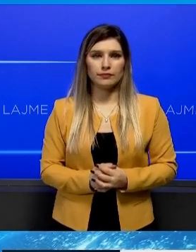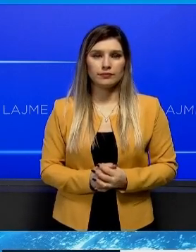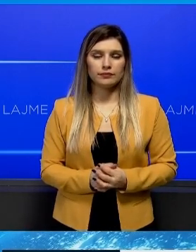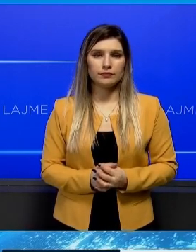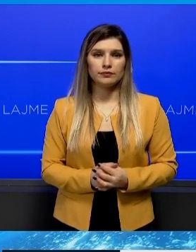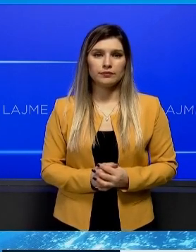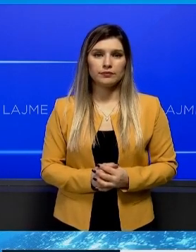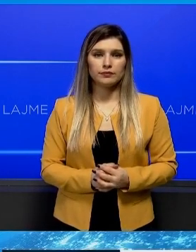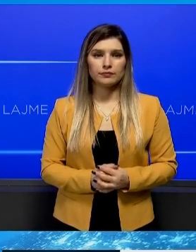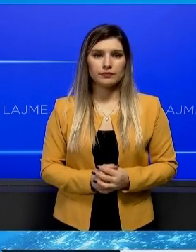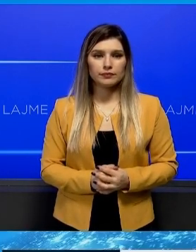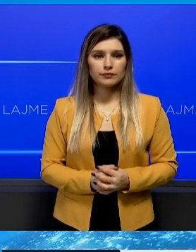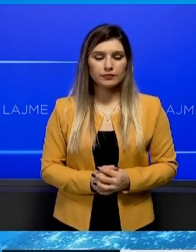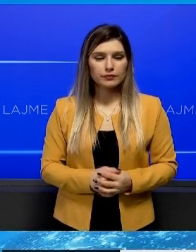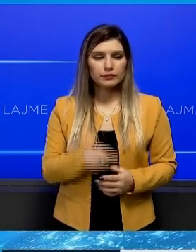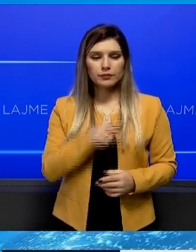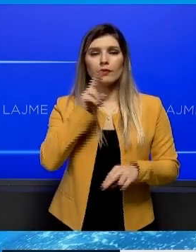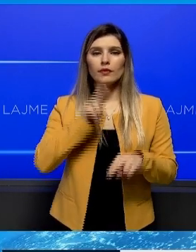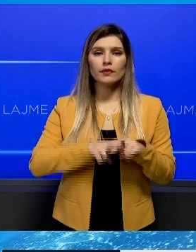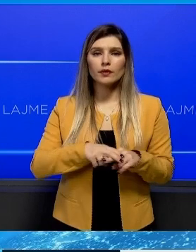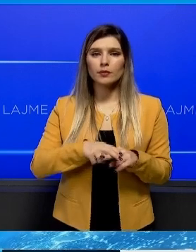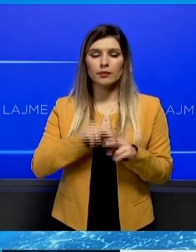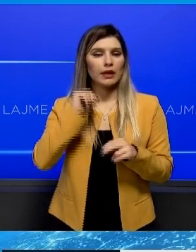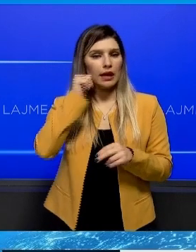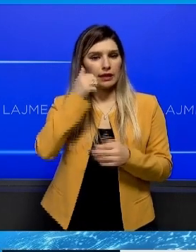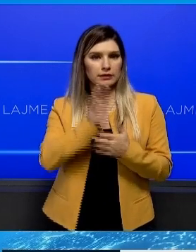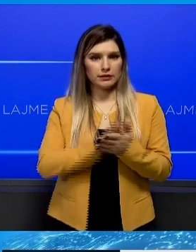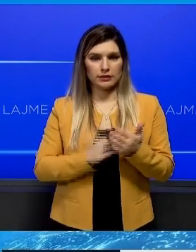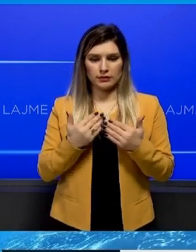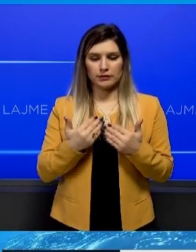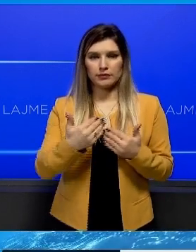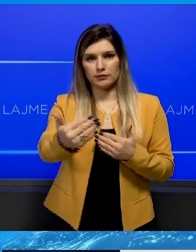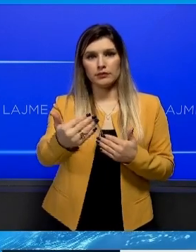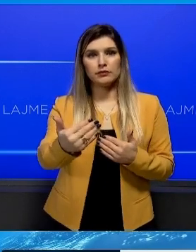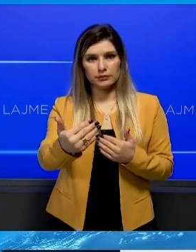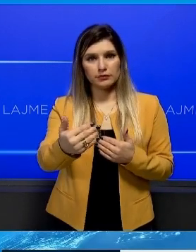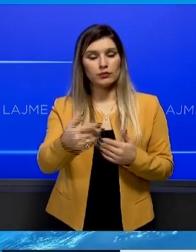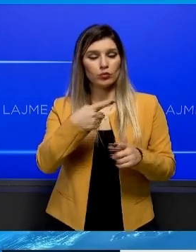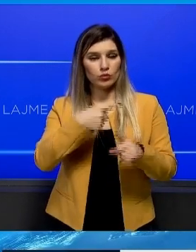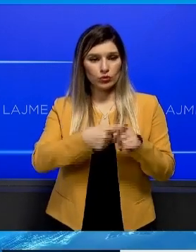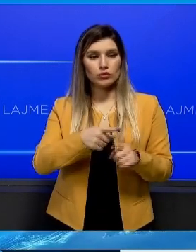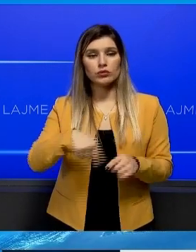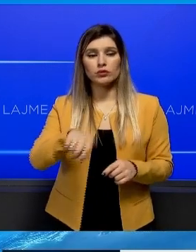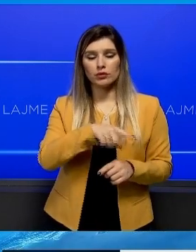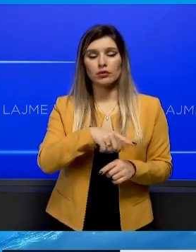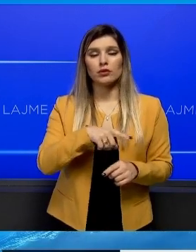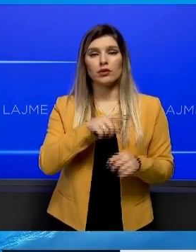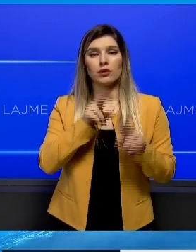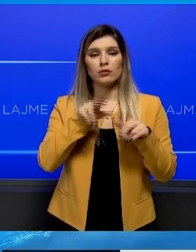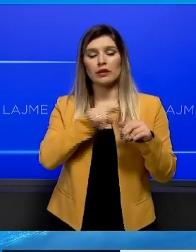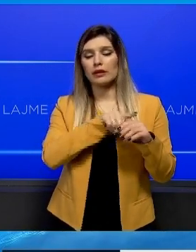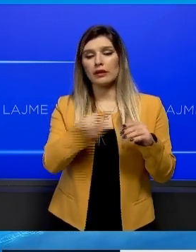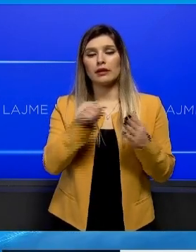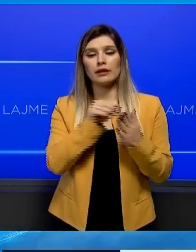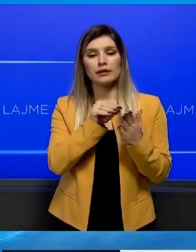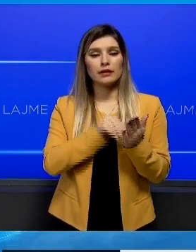safarisht. Vendimit dhe të aplikohet prej nesër, dhe të henfuqi, dhe konsumator dhe dhe